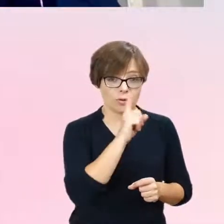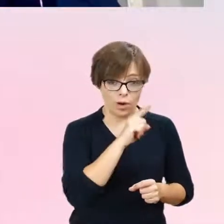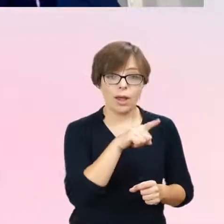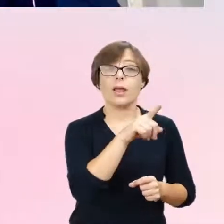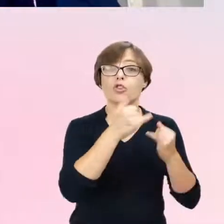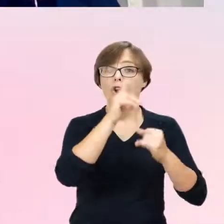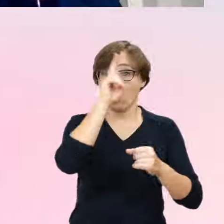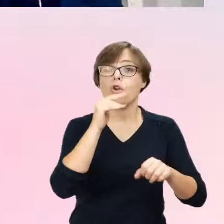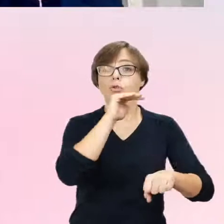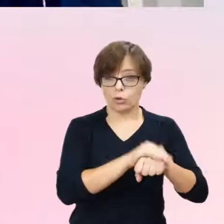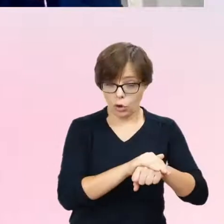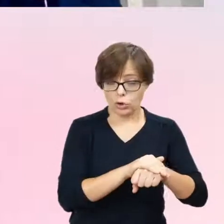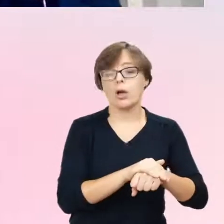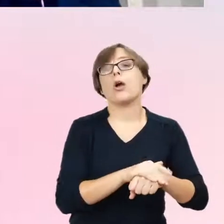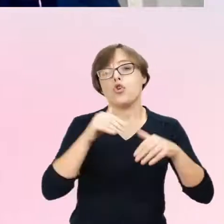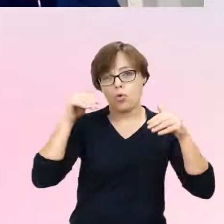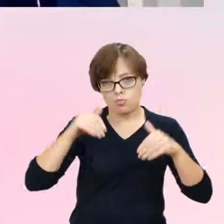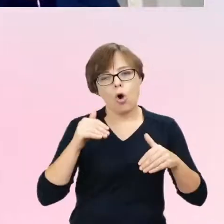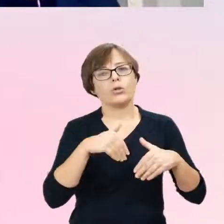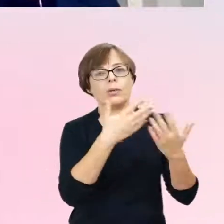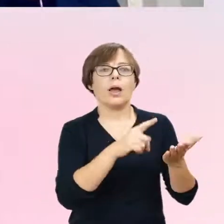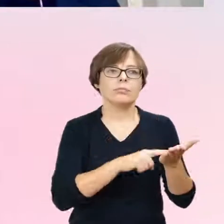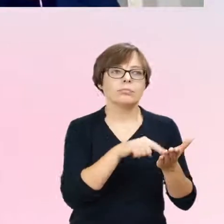interwencje feminizujące lub maskulinizujące.